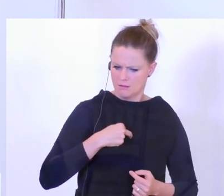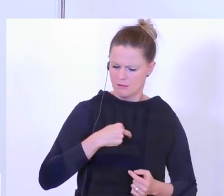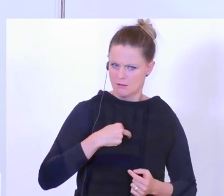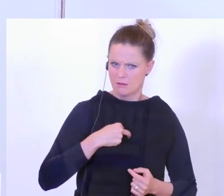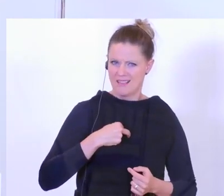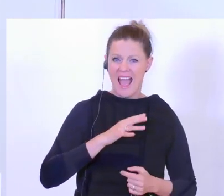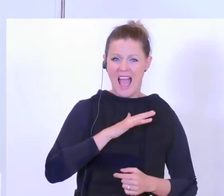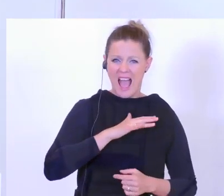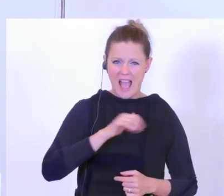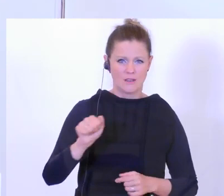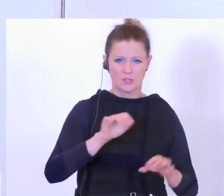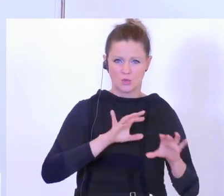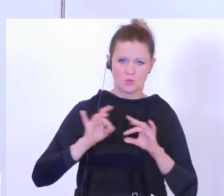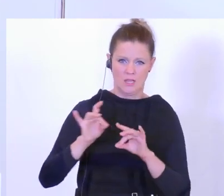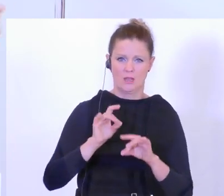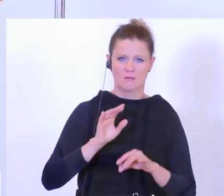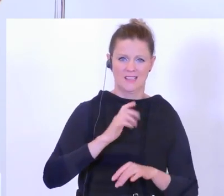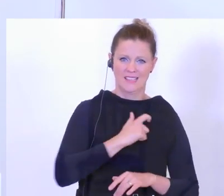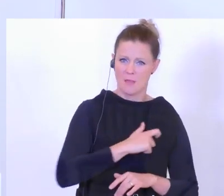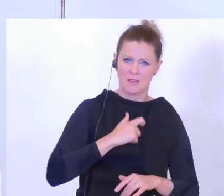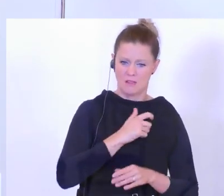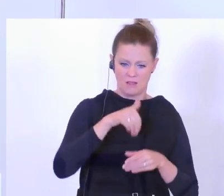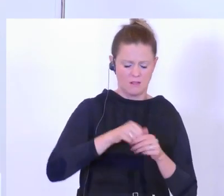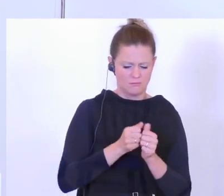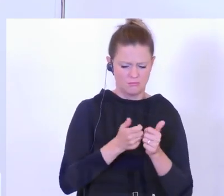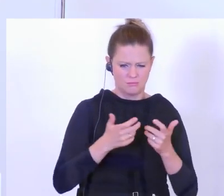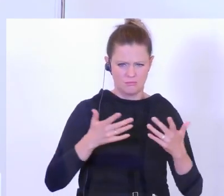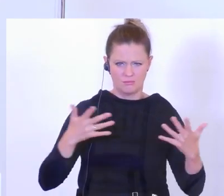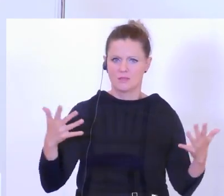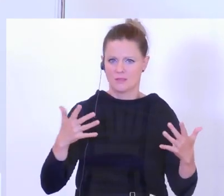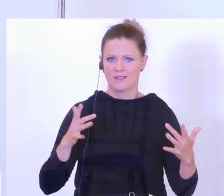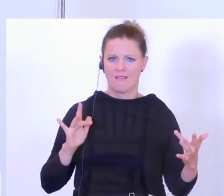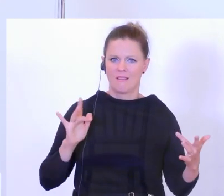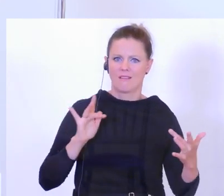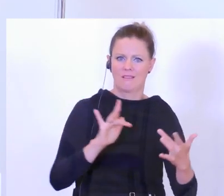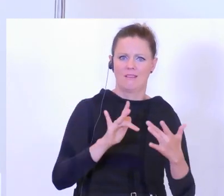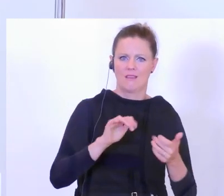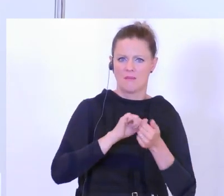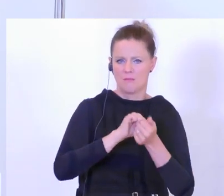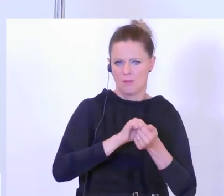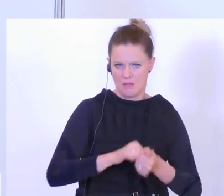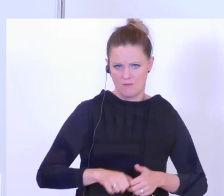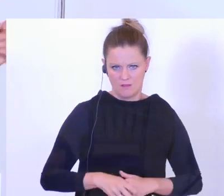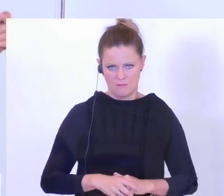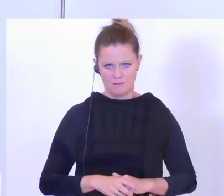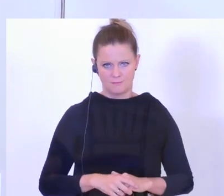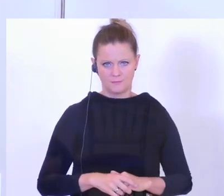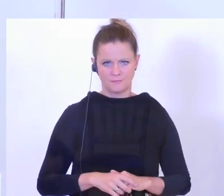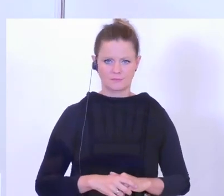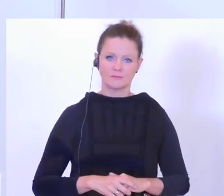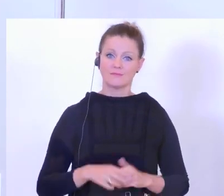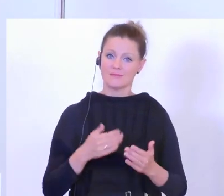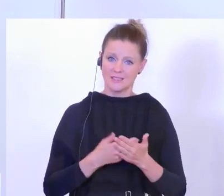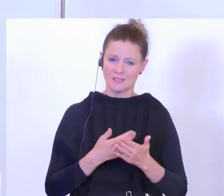zu tun, um Kriminalität in ihren unterschiedlichsten Ausprägungen, und wir haben heute einen Einblick bekommen in der Kriminalitätsstatistik zu bekämpfen. dabei,